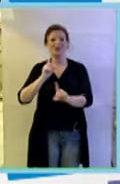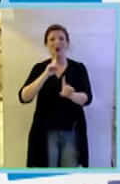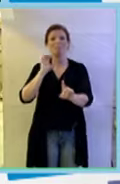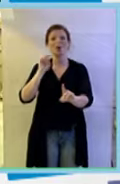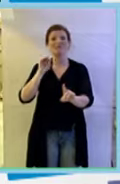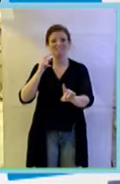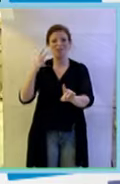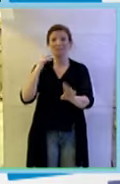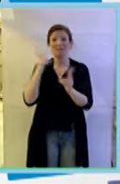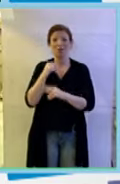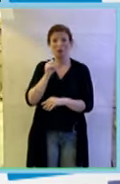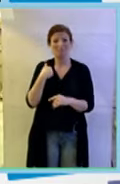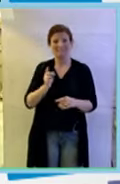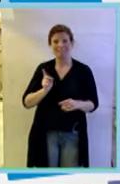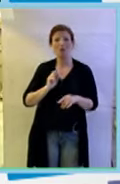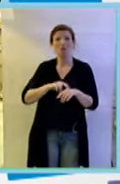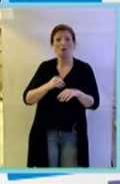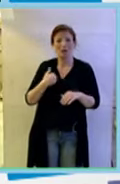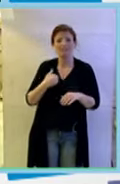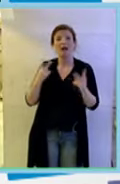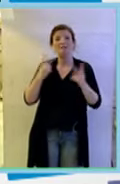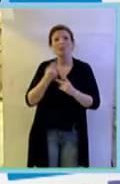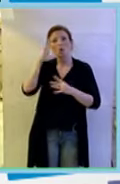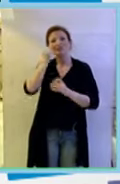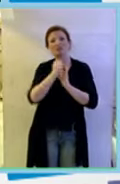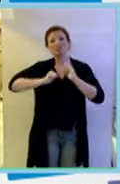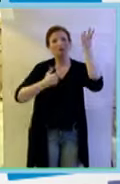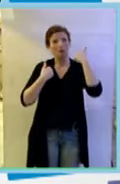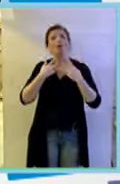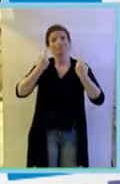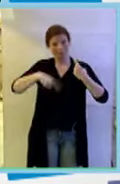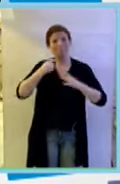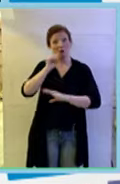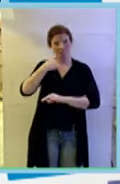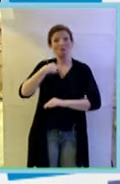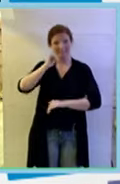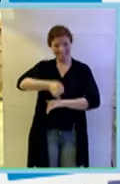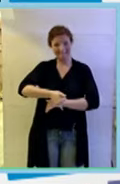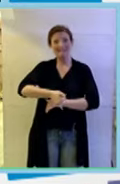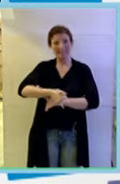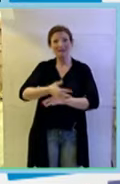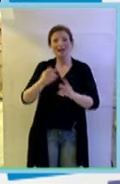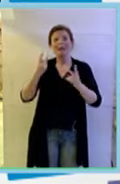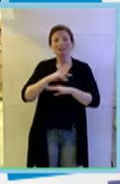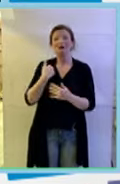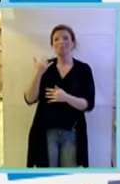professoressa però all'università di Glasgow lo sono in Italia no ma all'università di Glasgow sì